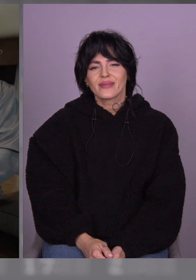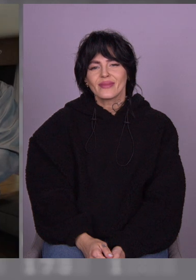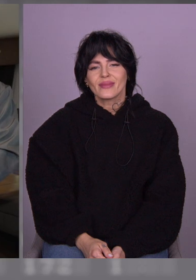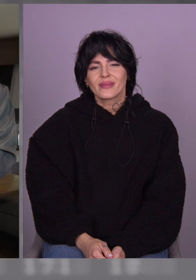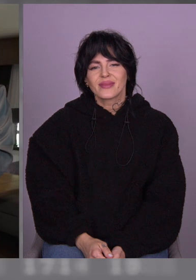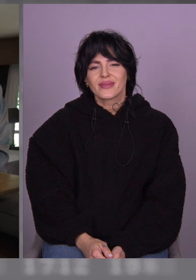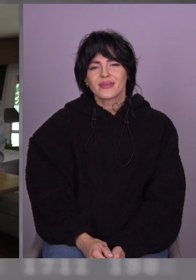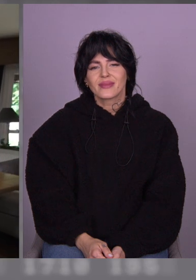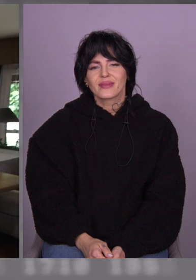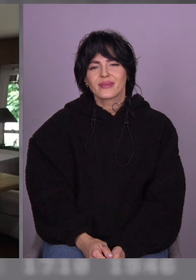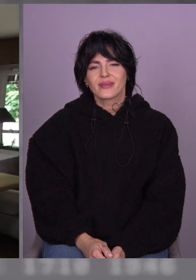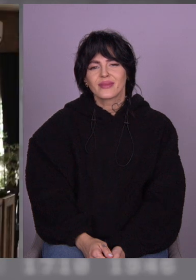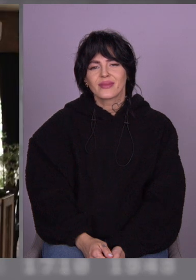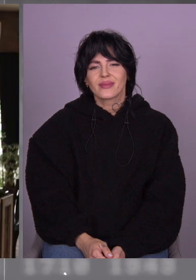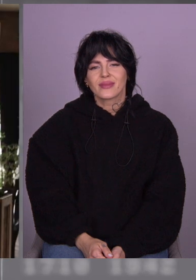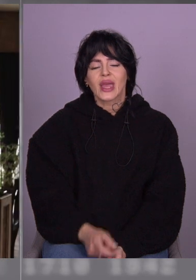Ви таке любите читати?